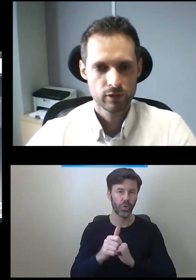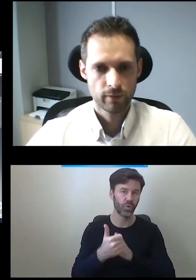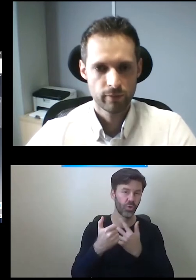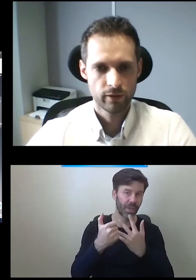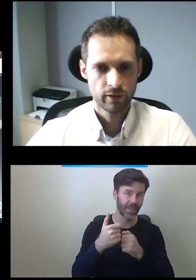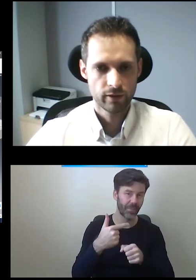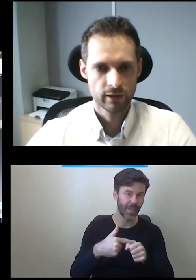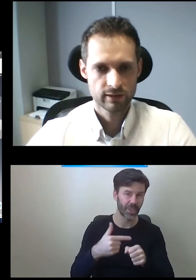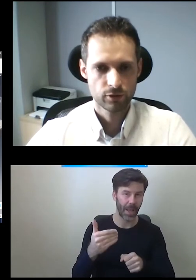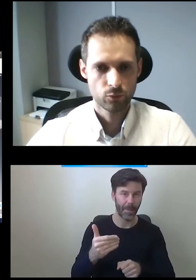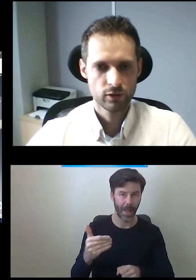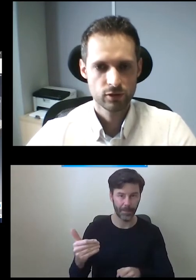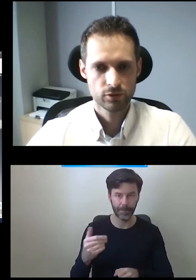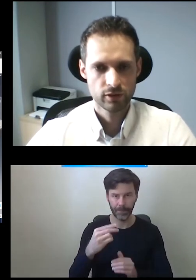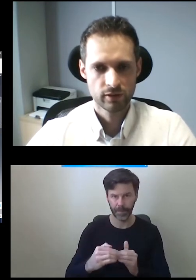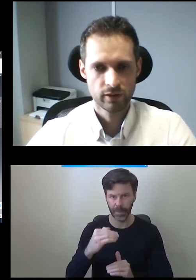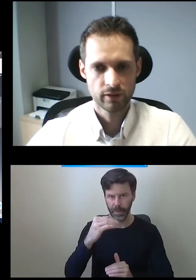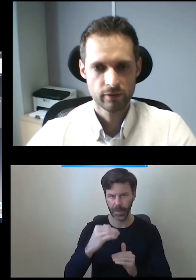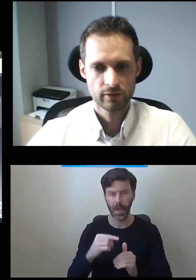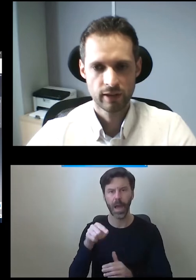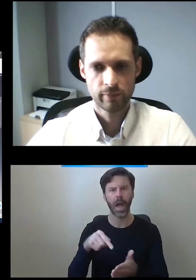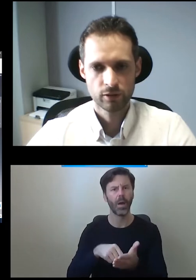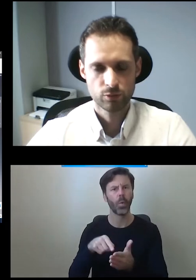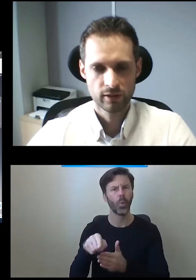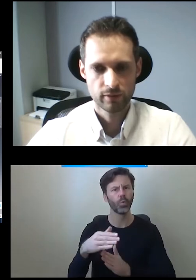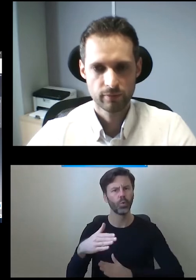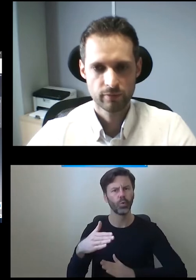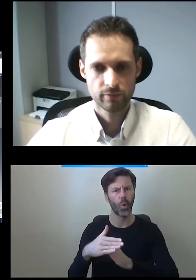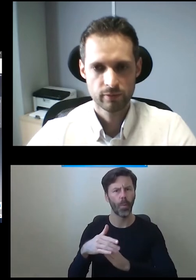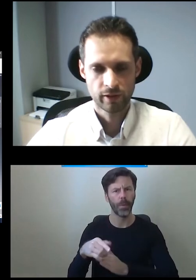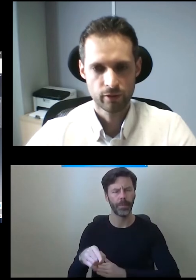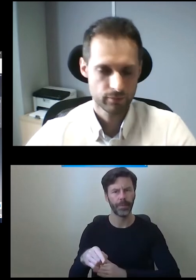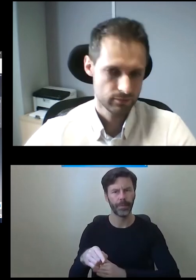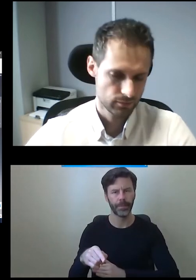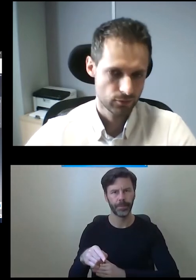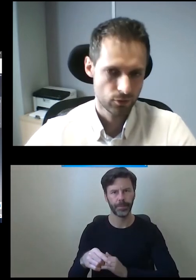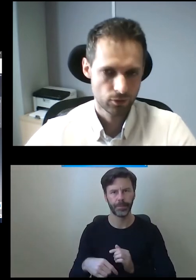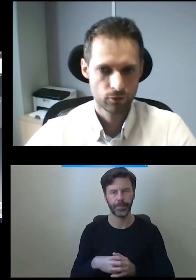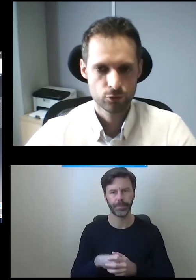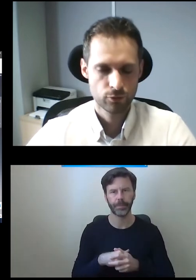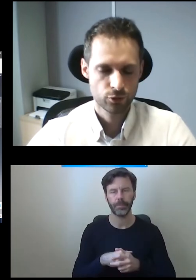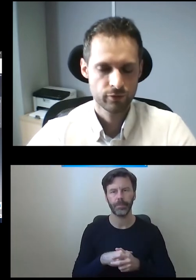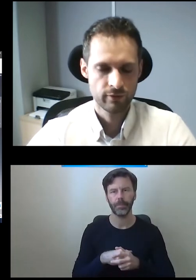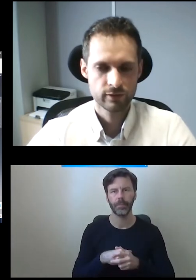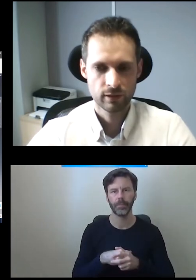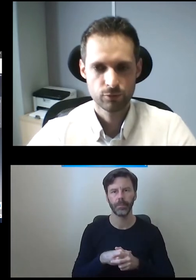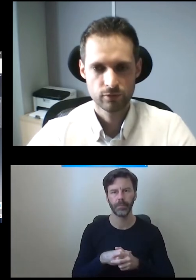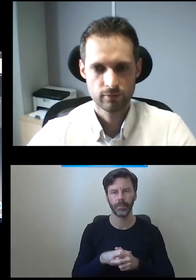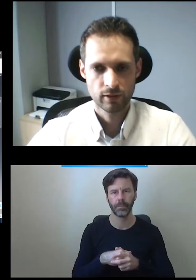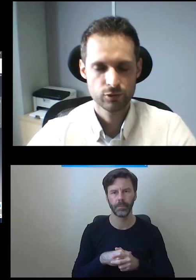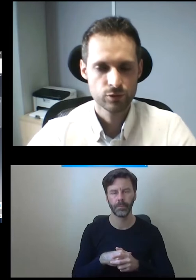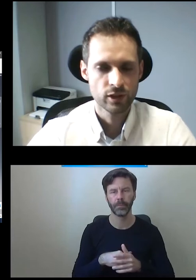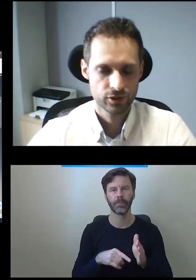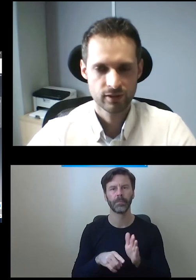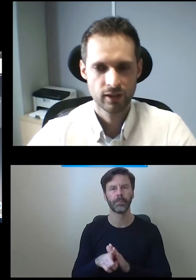Tutaj mamy tak samo ten wheel stop, czyli te elementy, które zbraniają wózkowi inwalidzkiemu